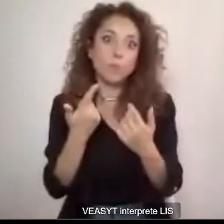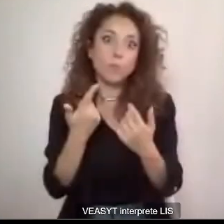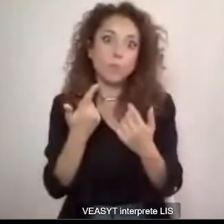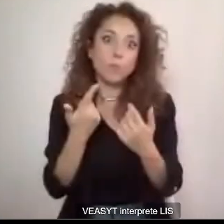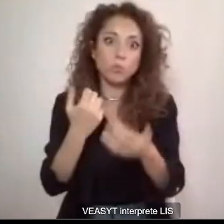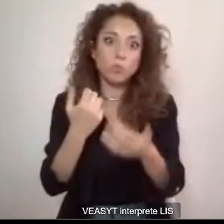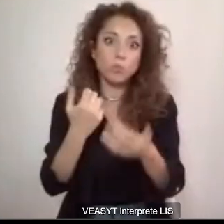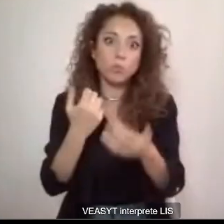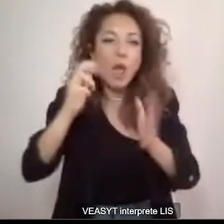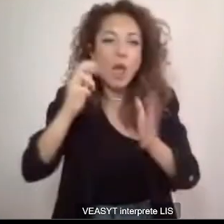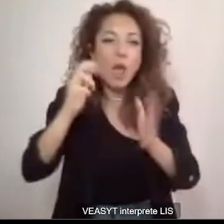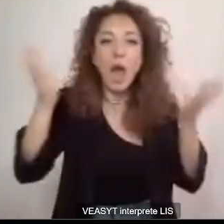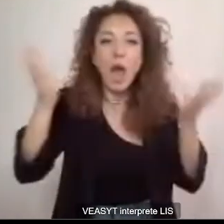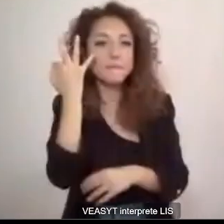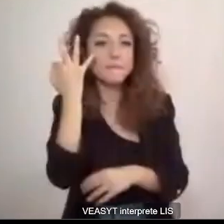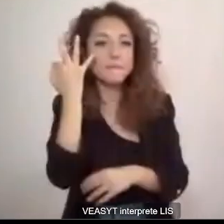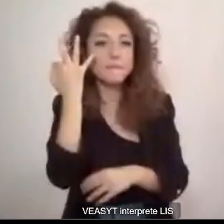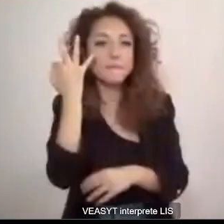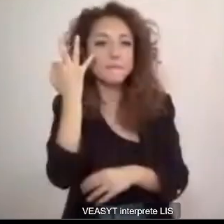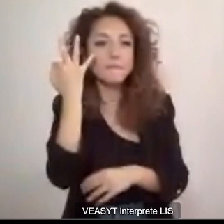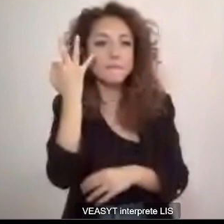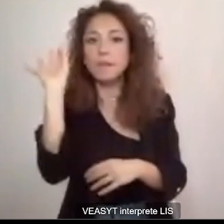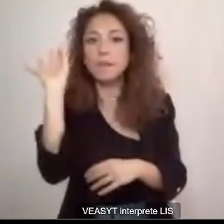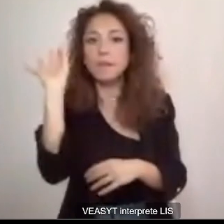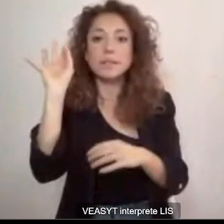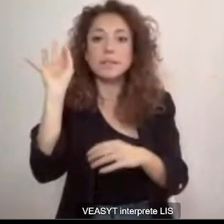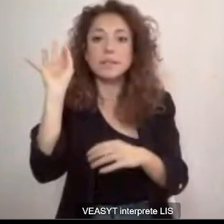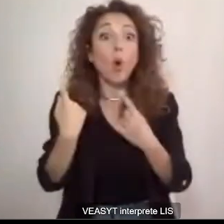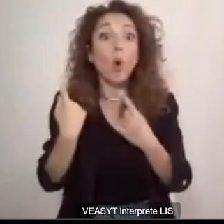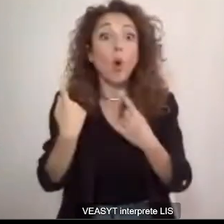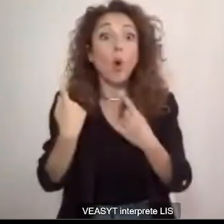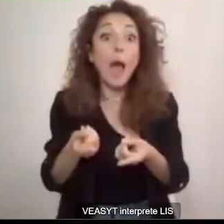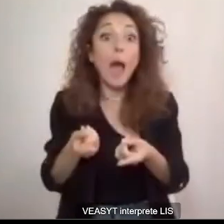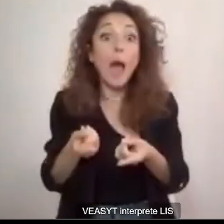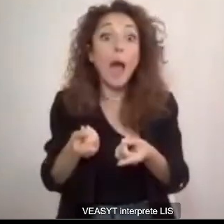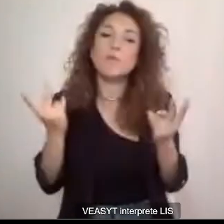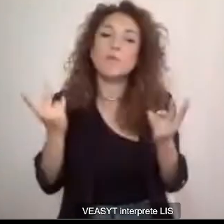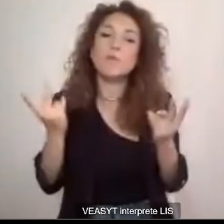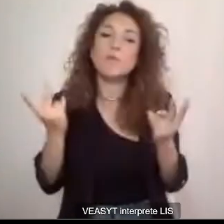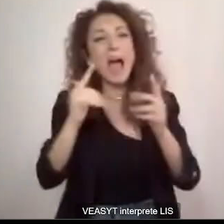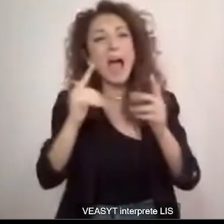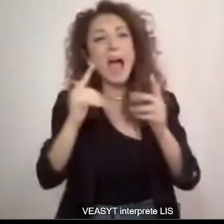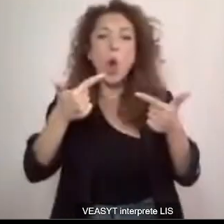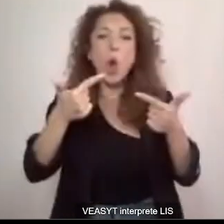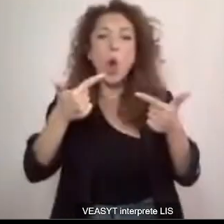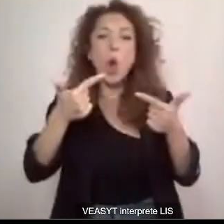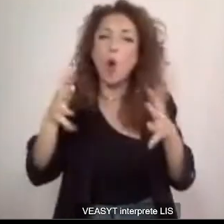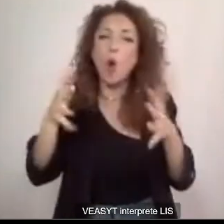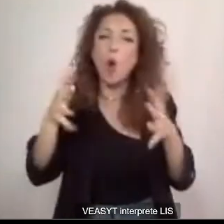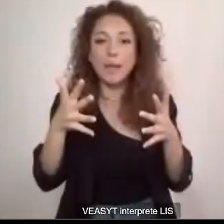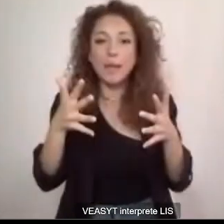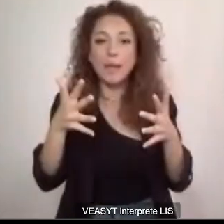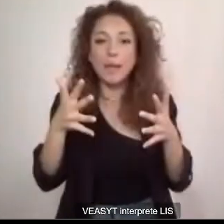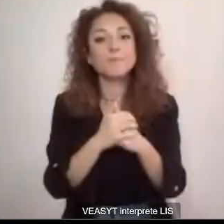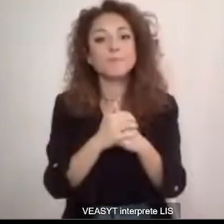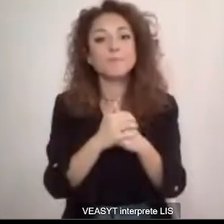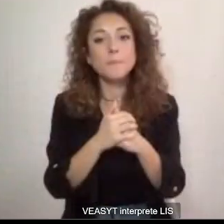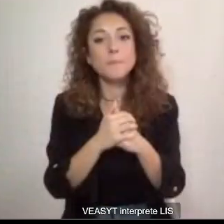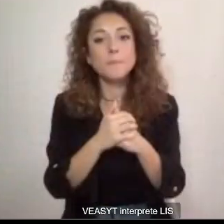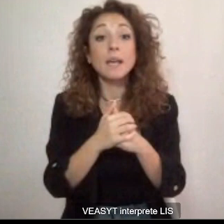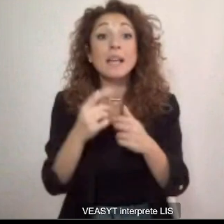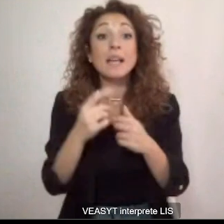non così valorizzato sia da parte dei residenti che dei visitatori di Verona. Quindi